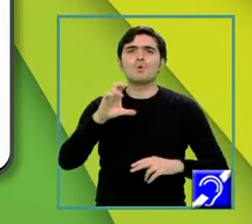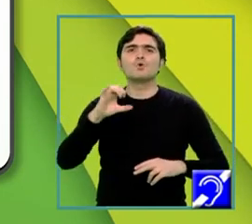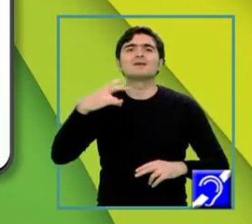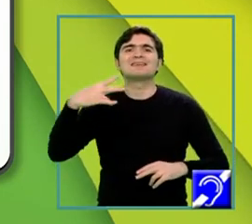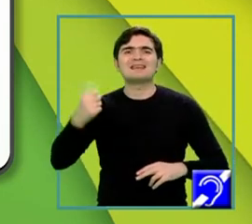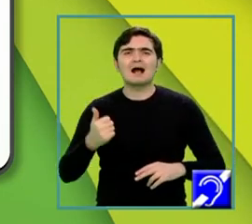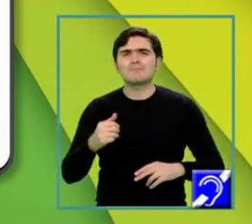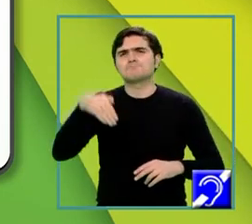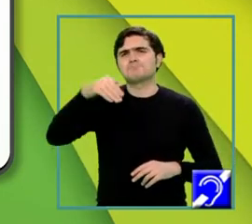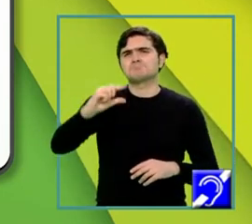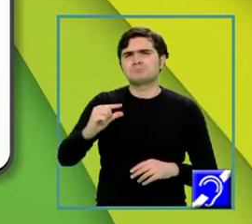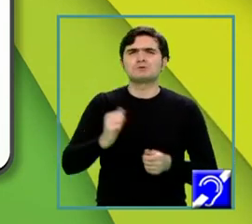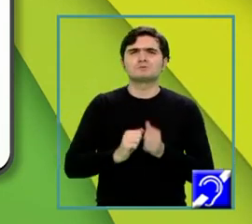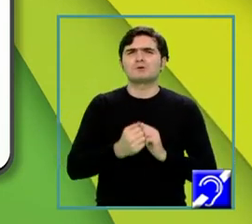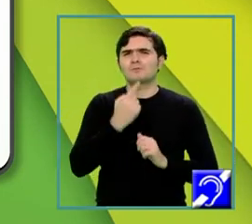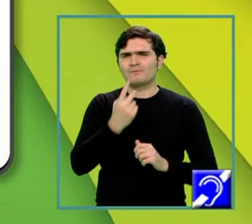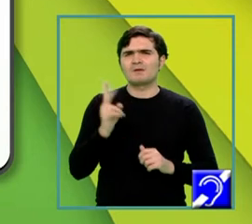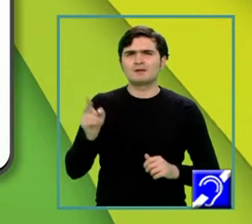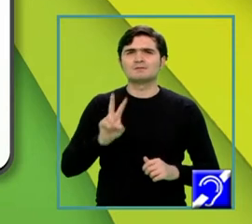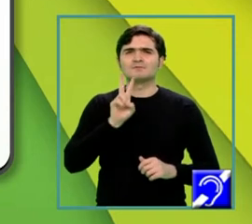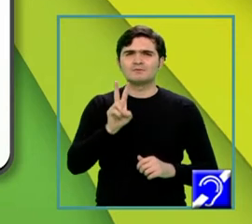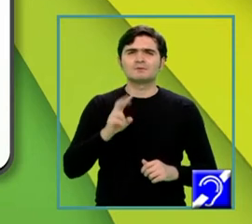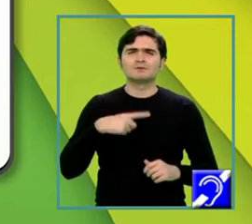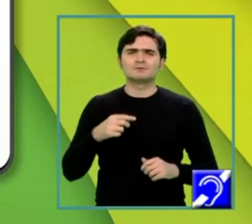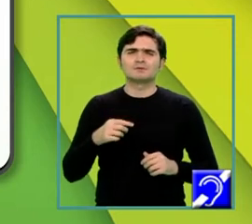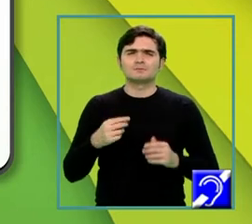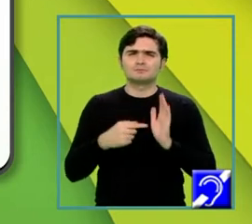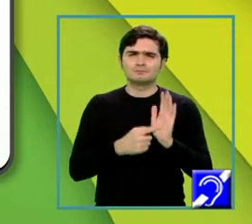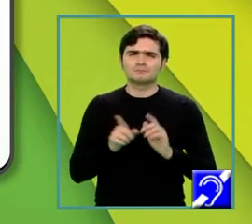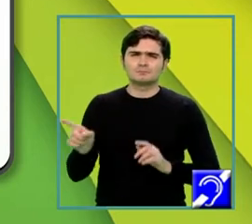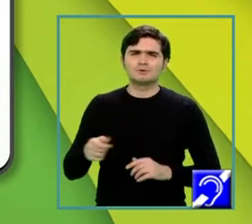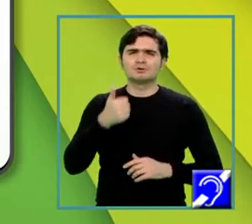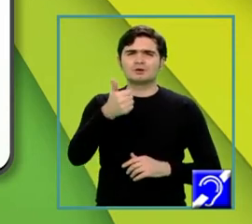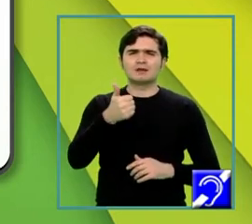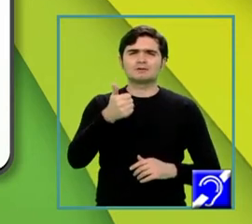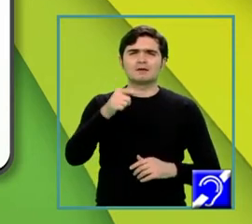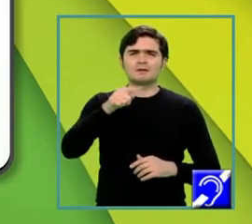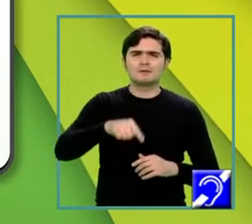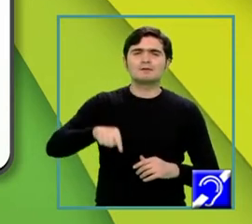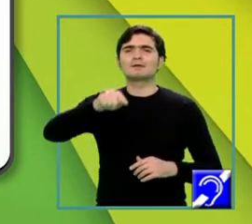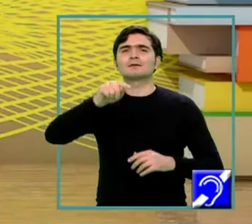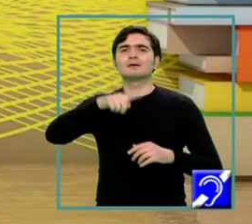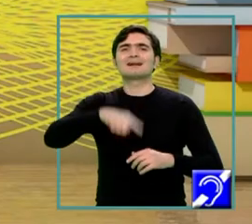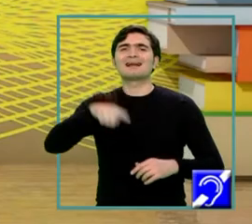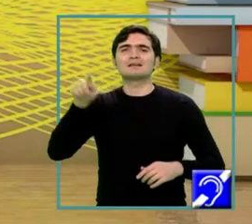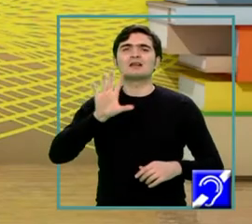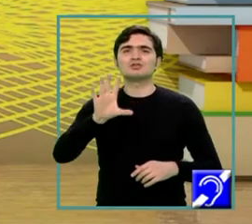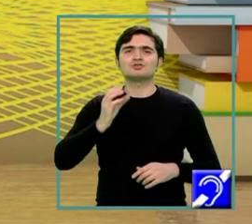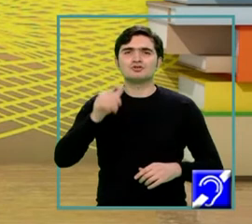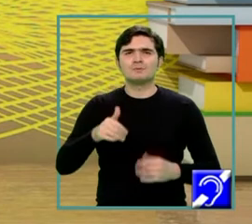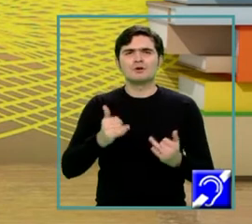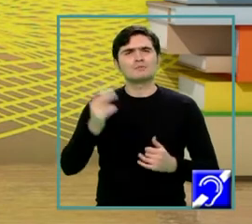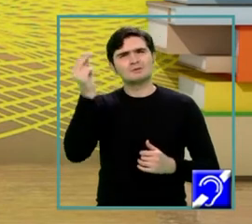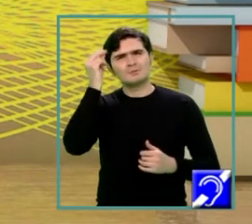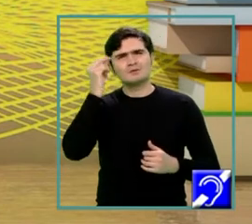sau mai departe, pe notația din figură VB, este egal cu 6 radical din 5 centimetri. Acum să reamintim formule